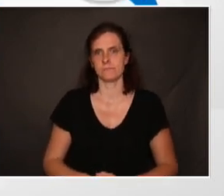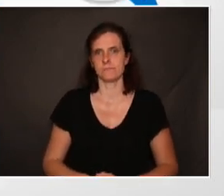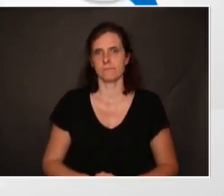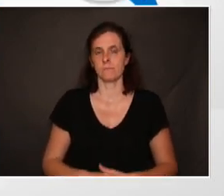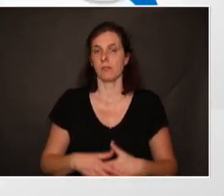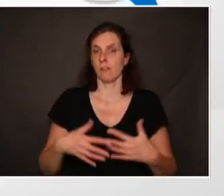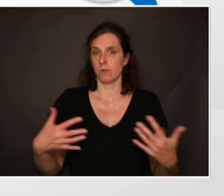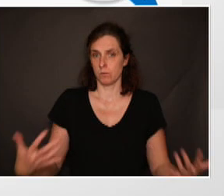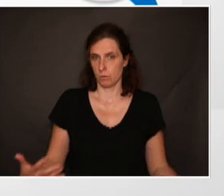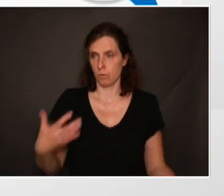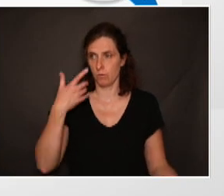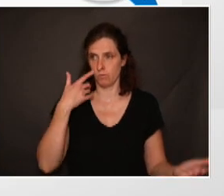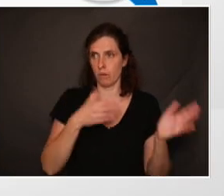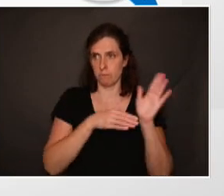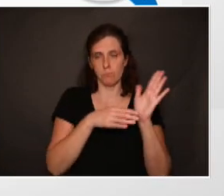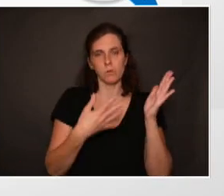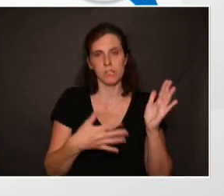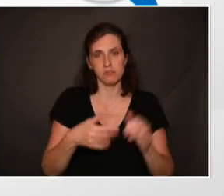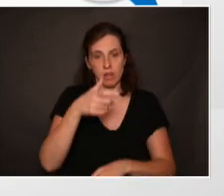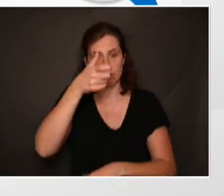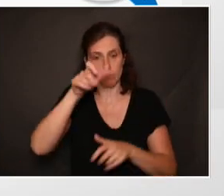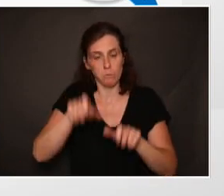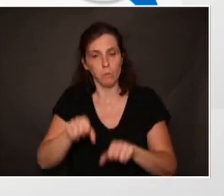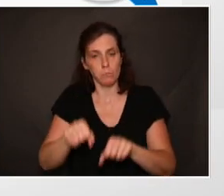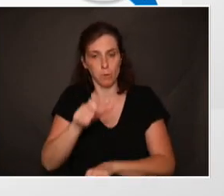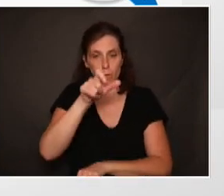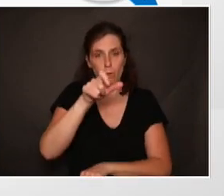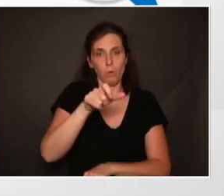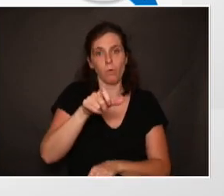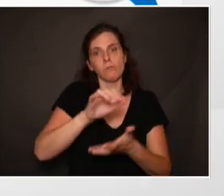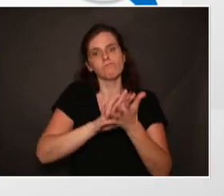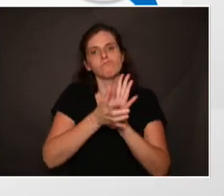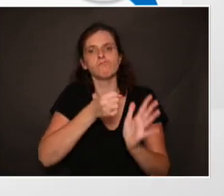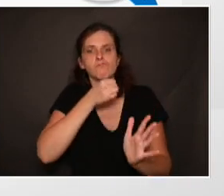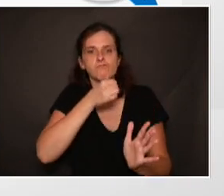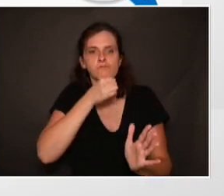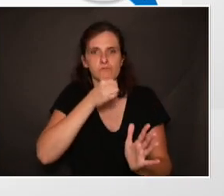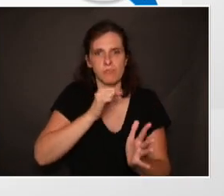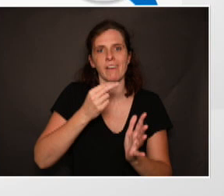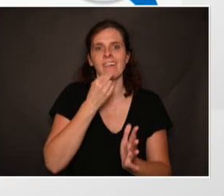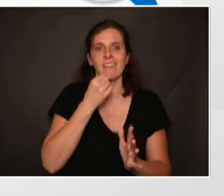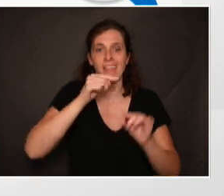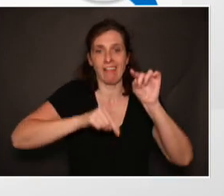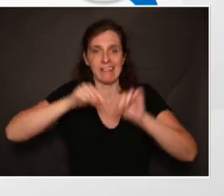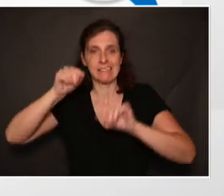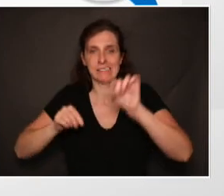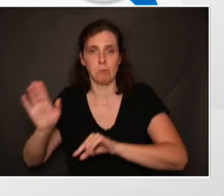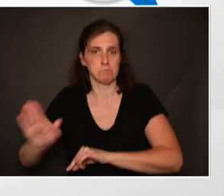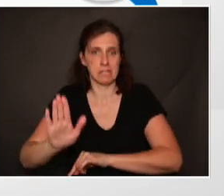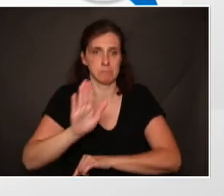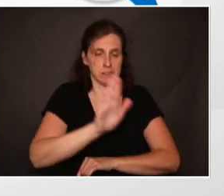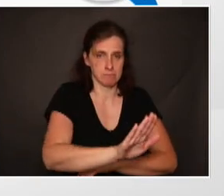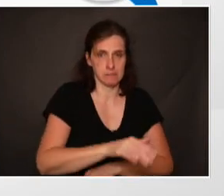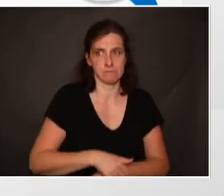Donc, on l'a vu, on peut avoir une qualité de vieillissement qui est variable d'une personne à l'autre. Et